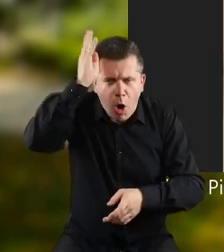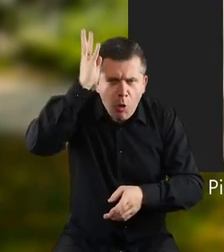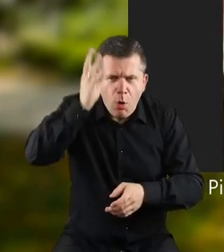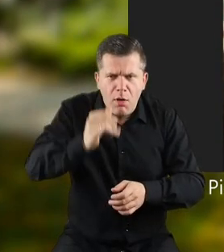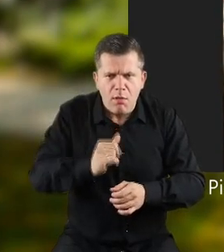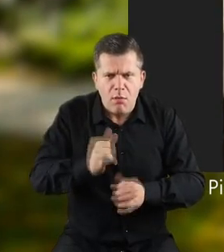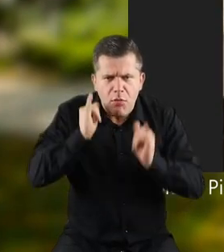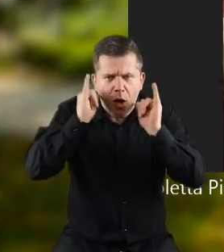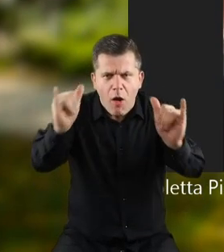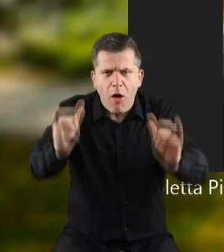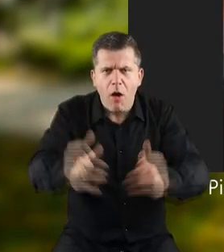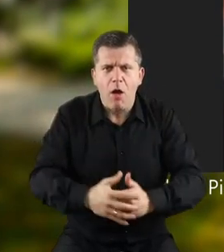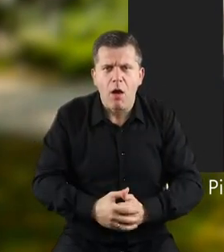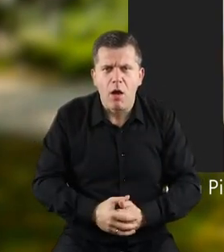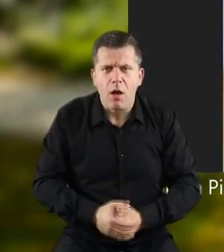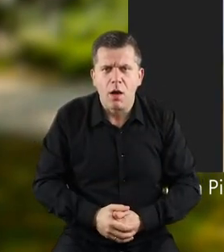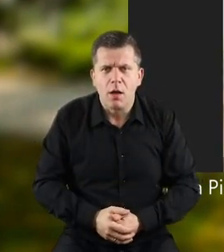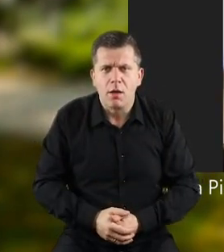kogut zapiał.